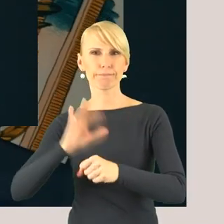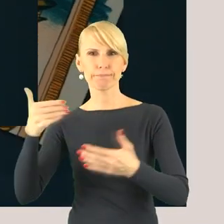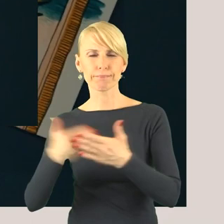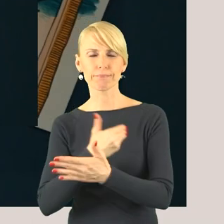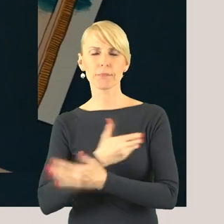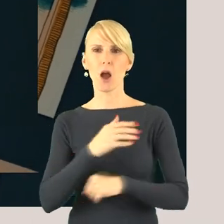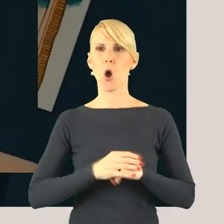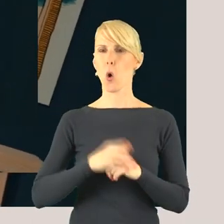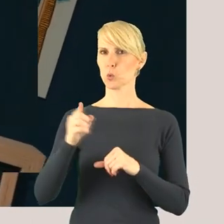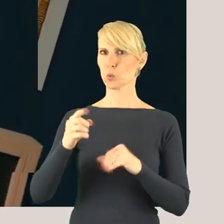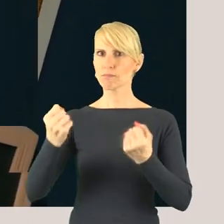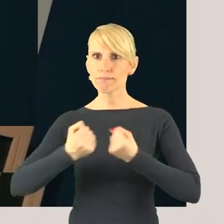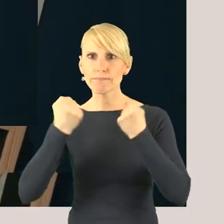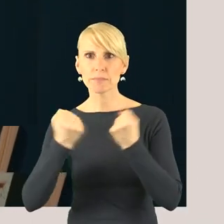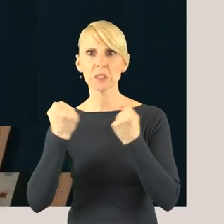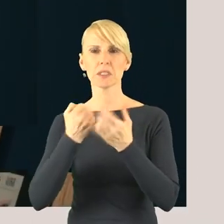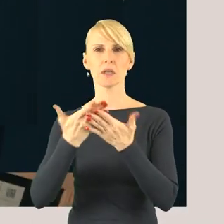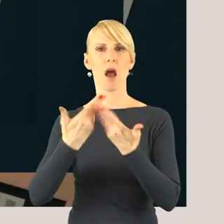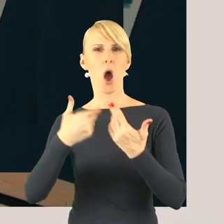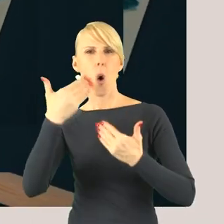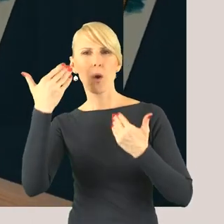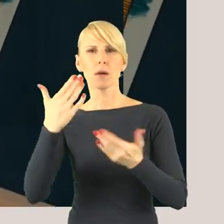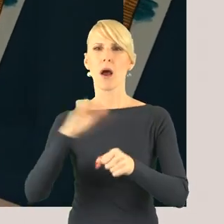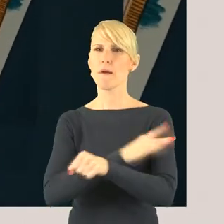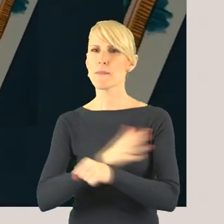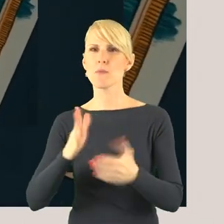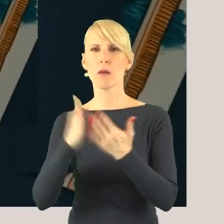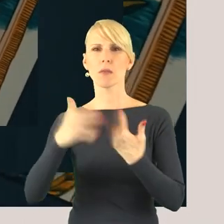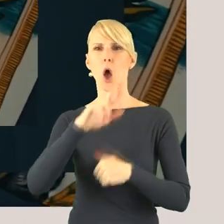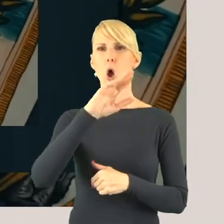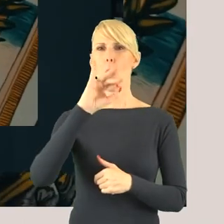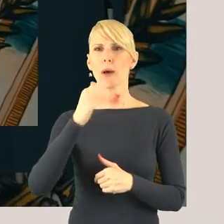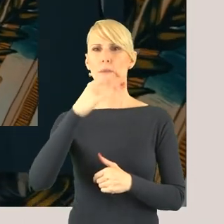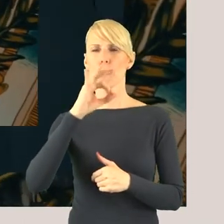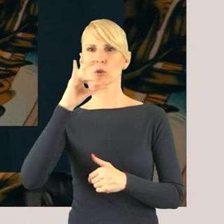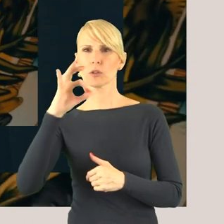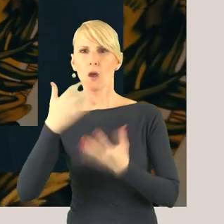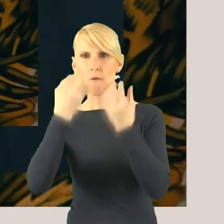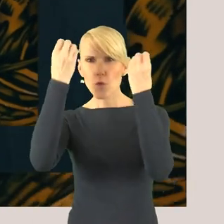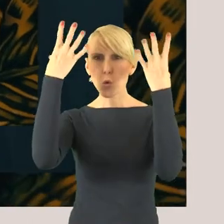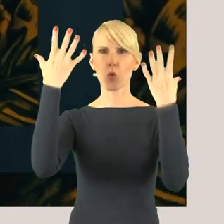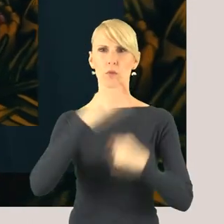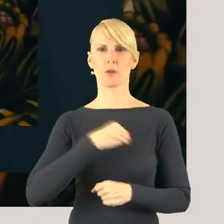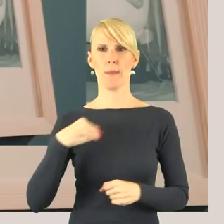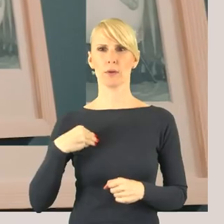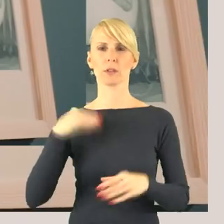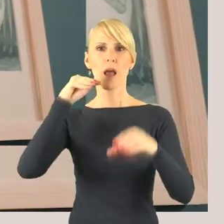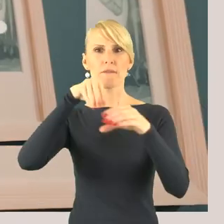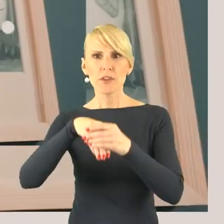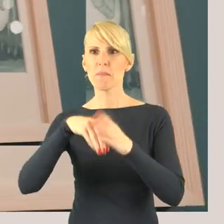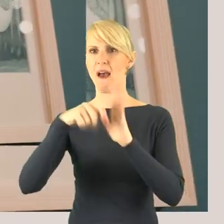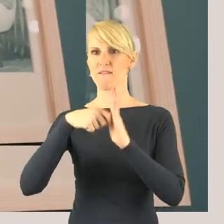W jej obrębie zostały zaprezentowane przykłady funkcjonowania najsłynniejszego dzieła wzornictwa przemysłowego